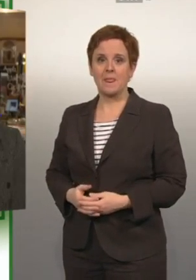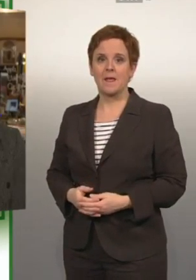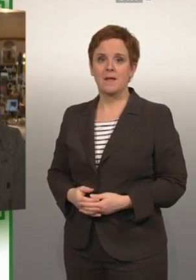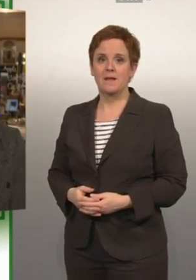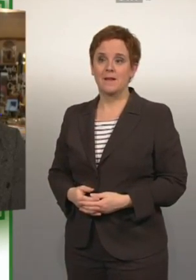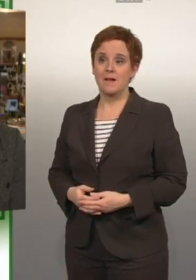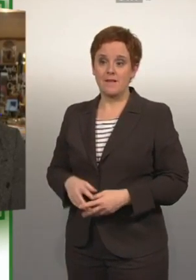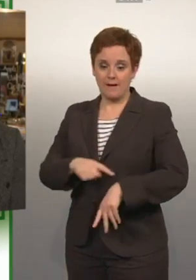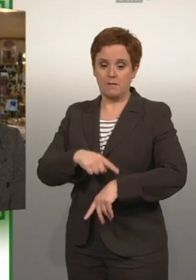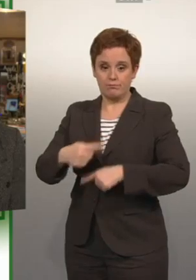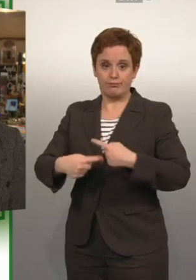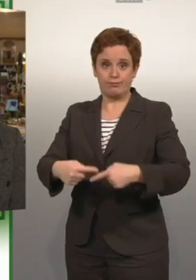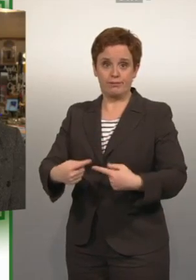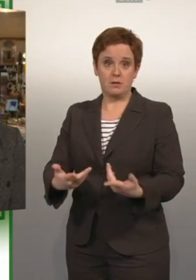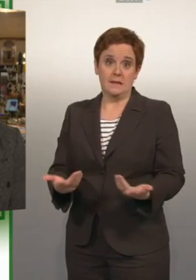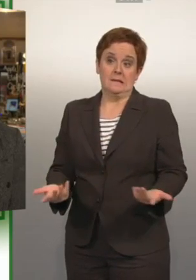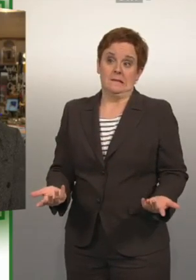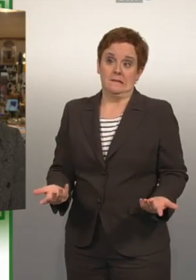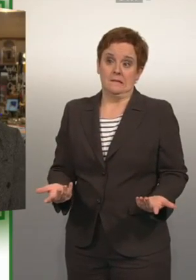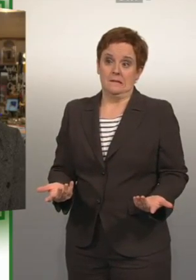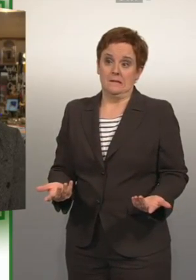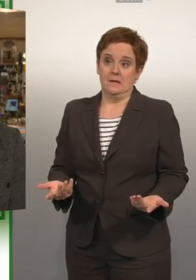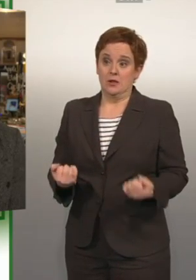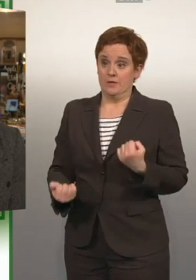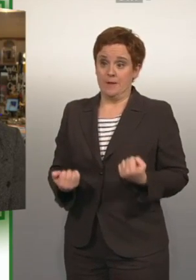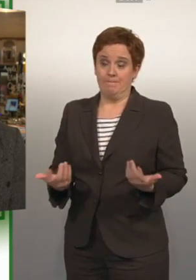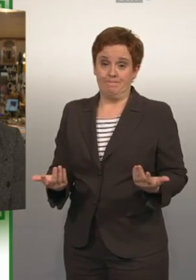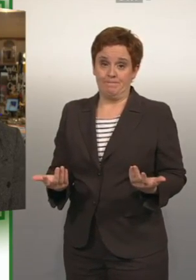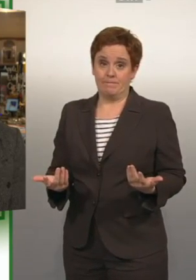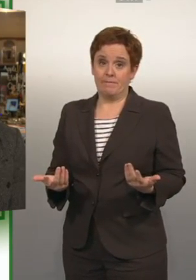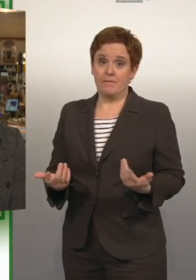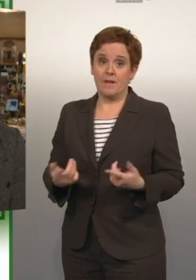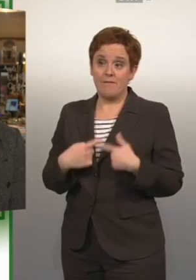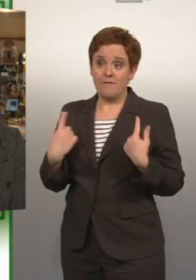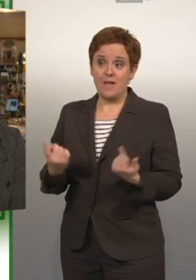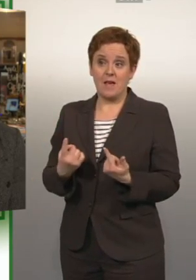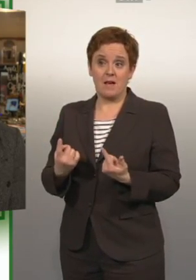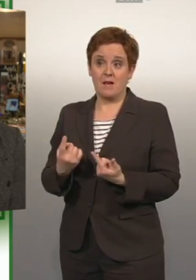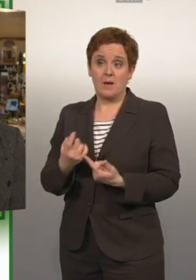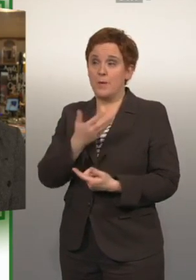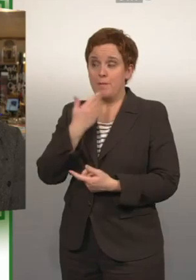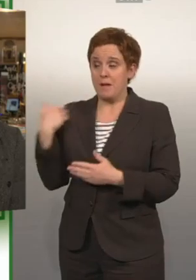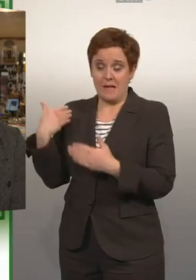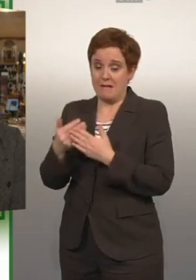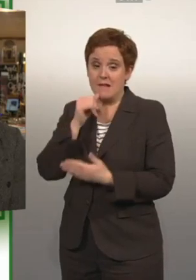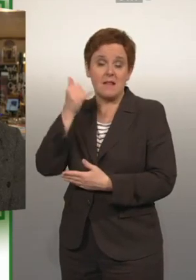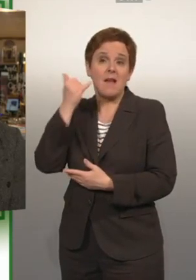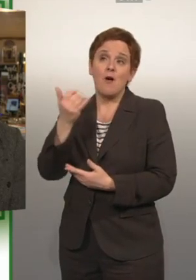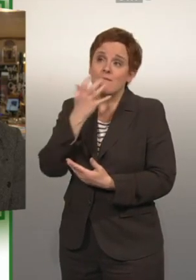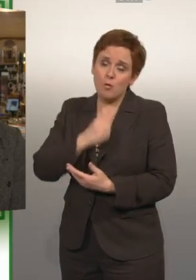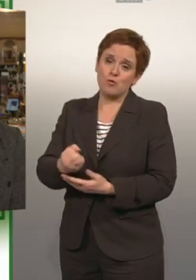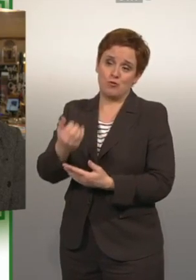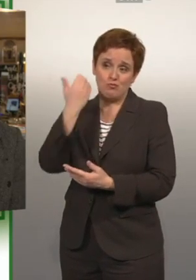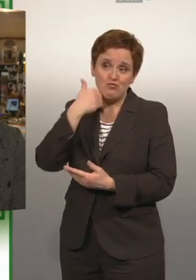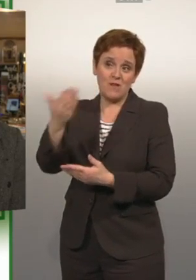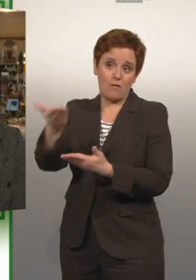Die Uhr tickt, die Zeit läuft uns davon, um ganz offen zu sein. Und es ist uns noch nicht die zündete Idee gekommen. Wir würden uns freuen, wenn von